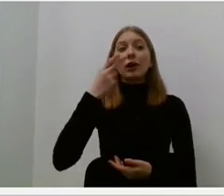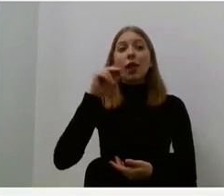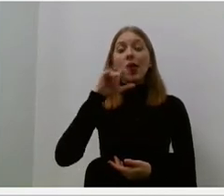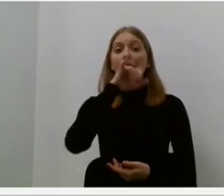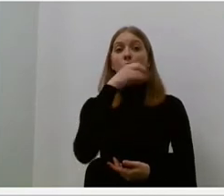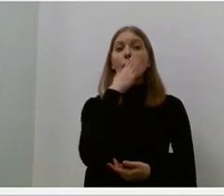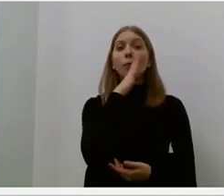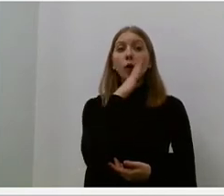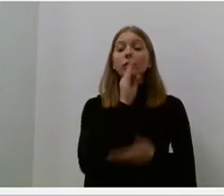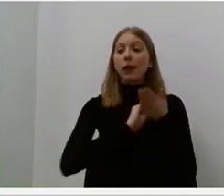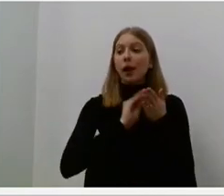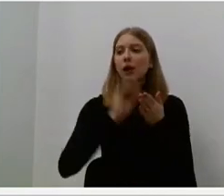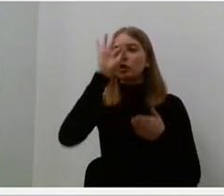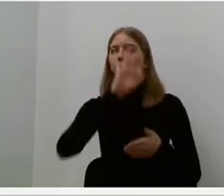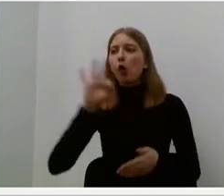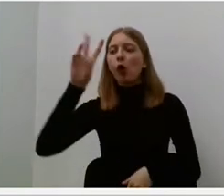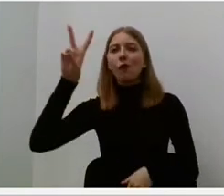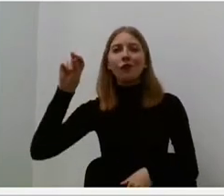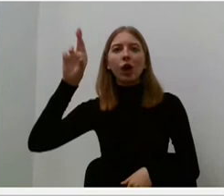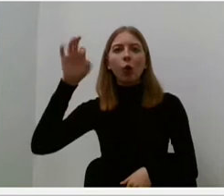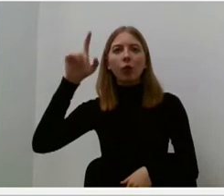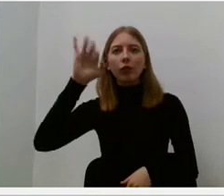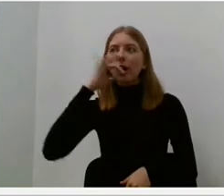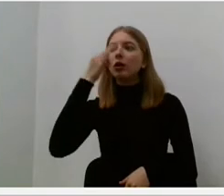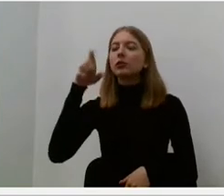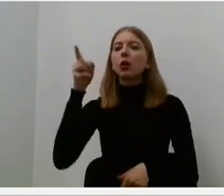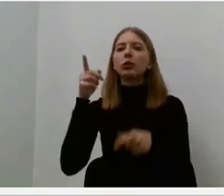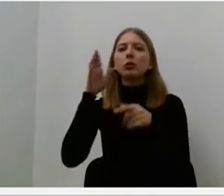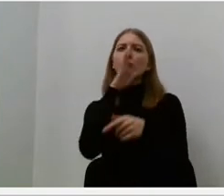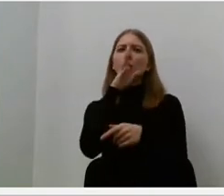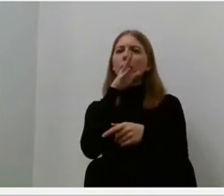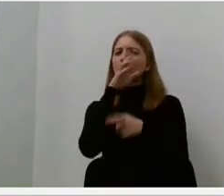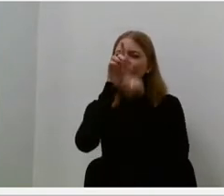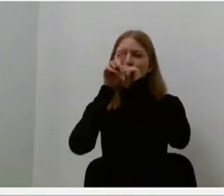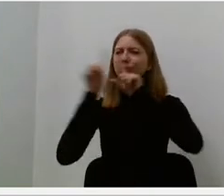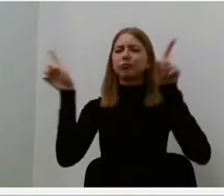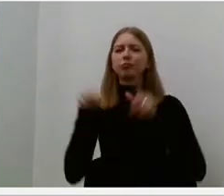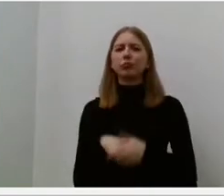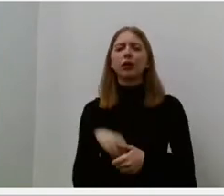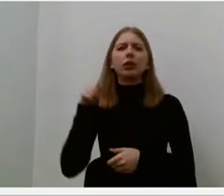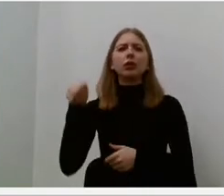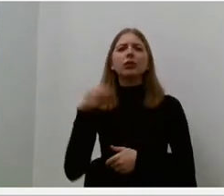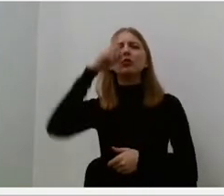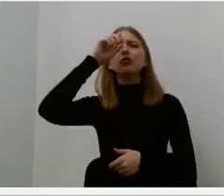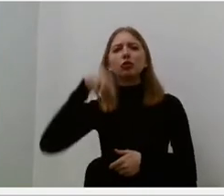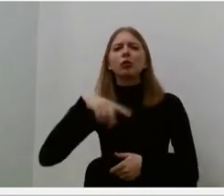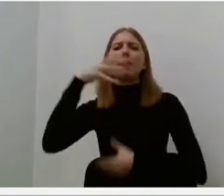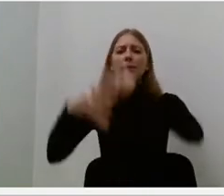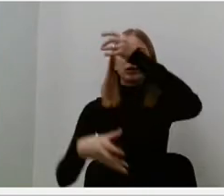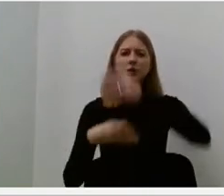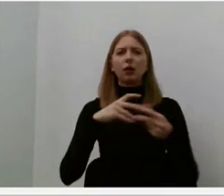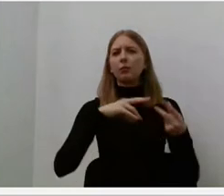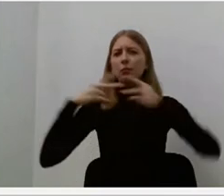ugnikalinis, kuri gyvenime išsiveržės mogenčią dvasinę jėgą, galinčią pakeisti pasaulį. Turbūt